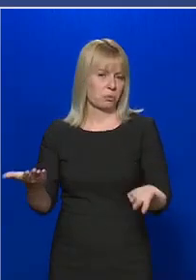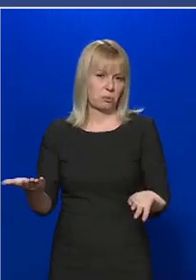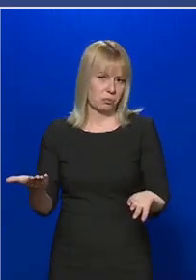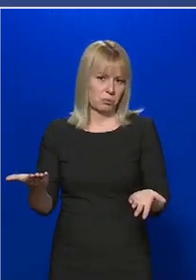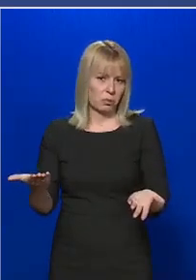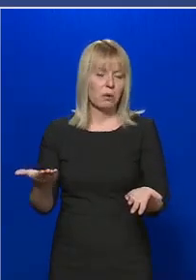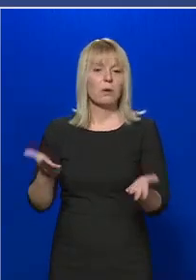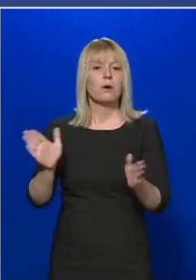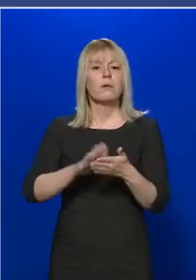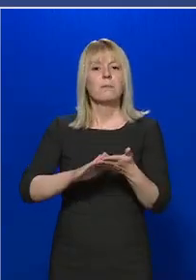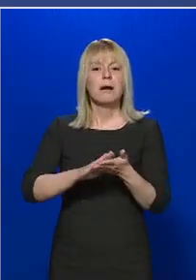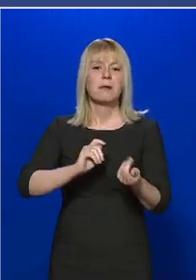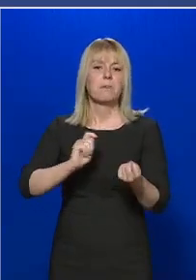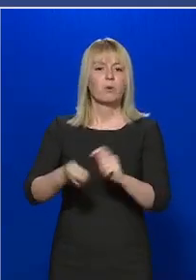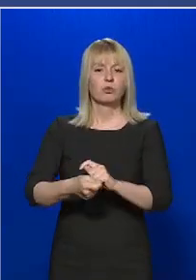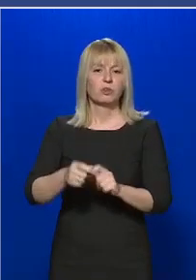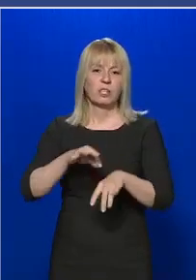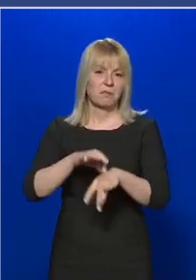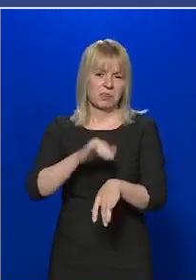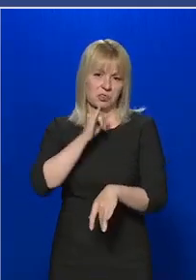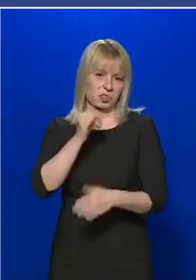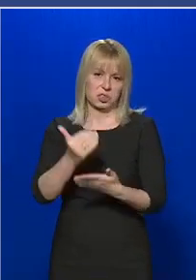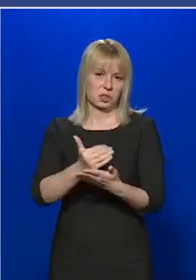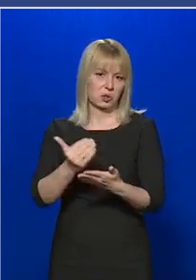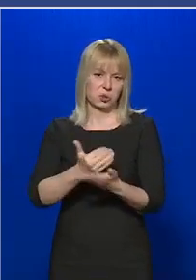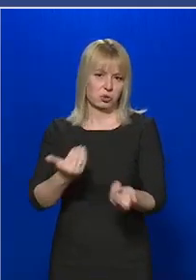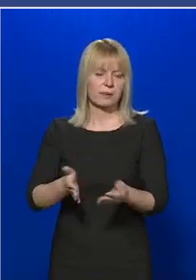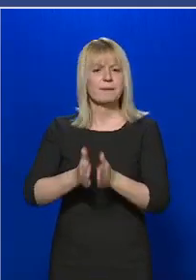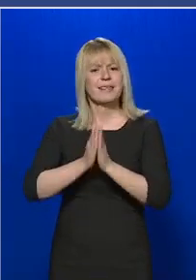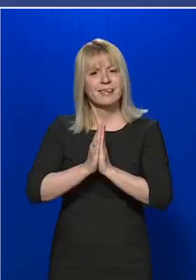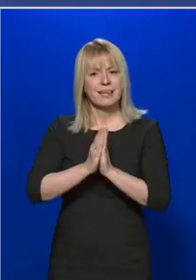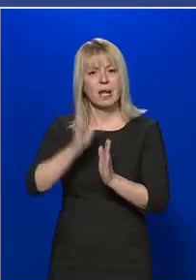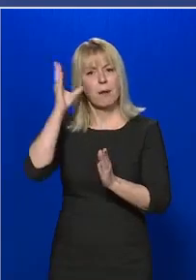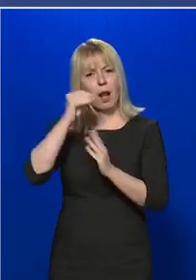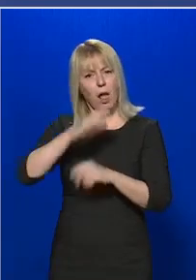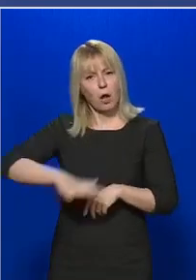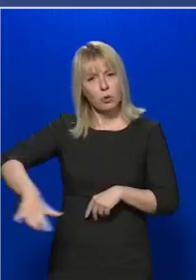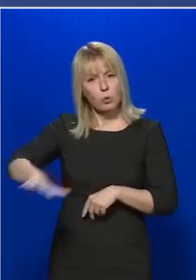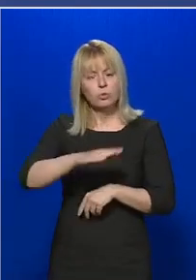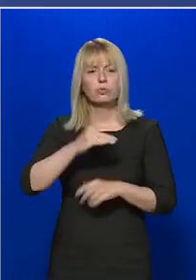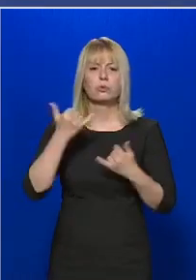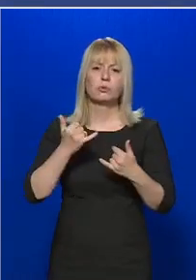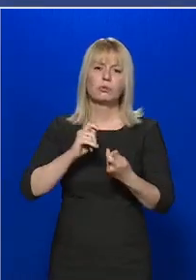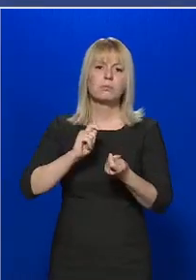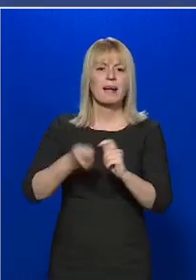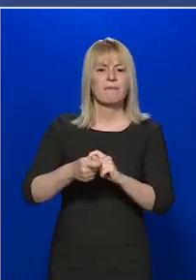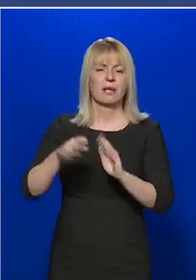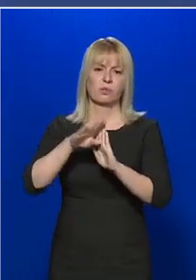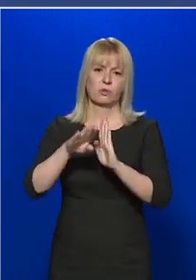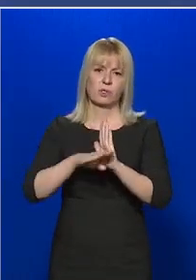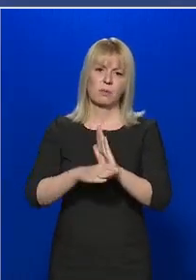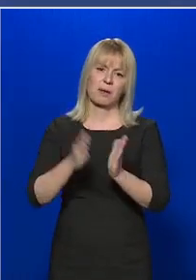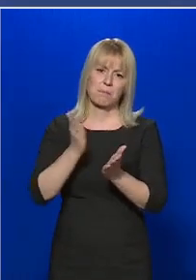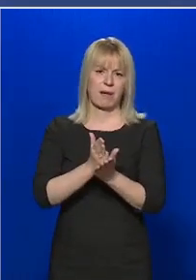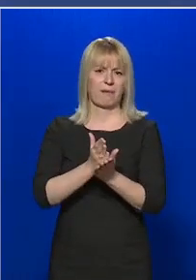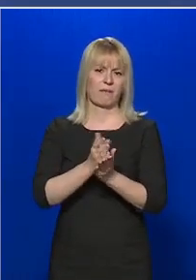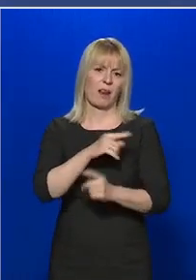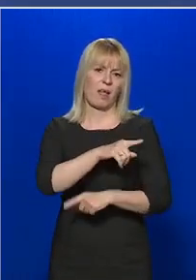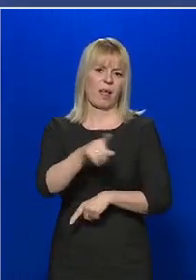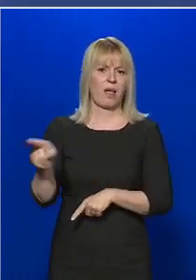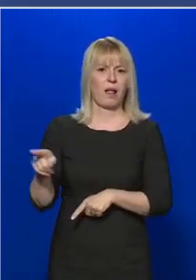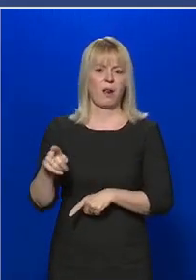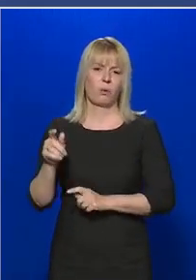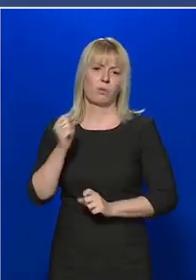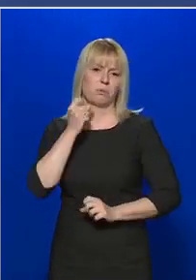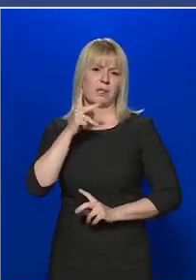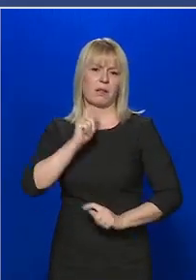bármilyen jellegű módosítás bevezetésére. Kérjük a lakosságot, hogy a megváltozott szabályokhoz megfelelően igazítsák